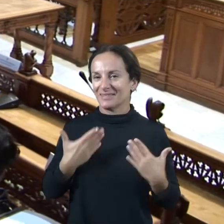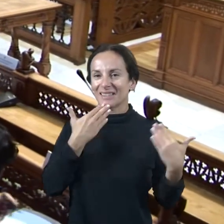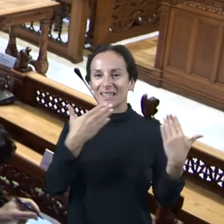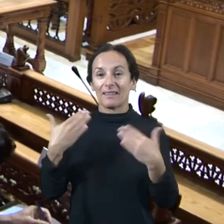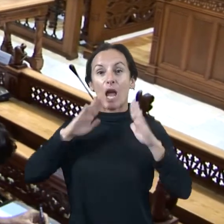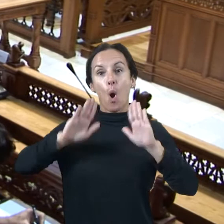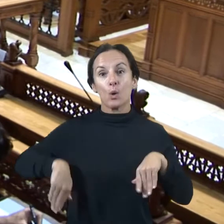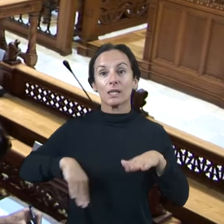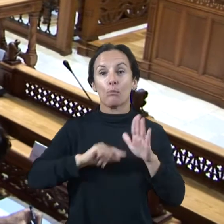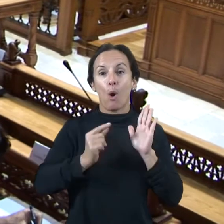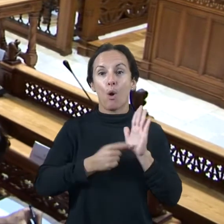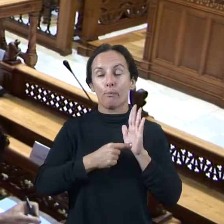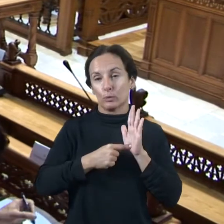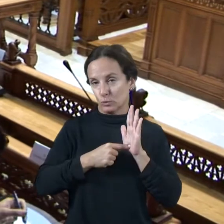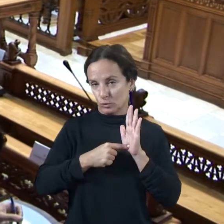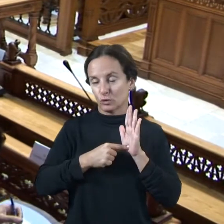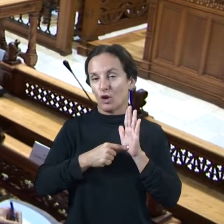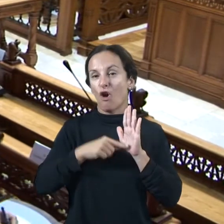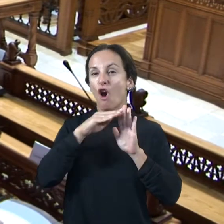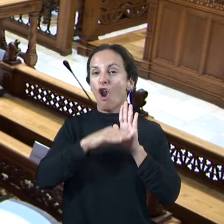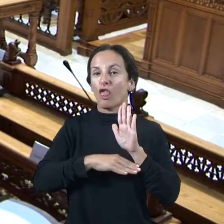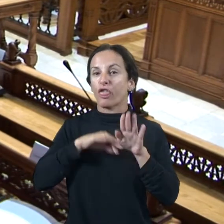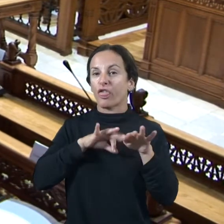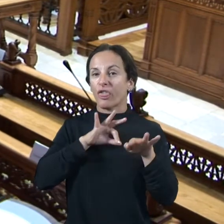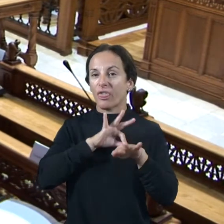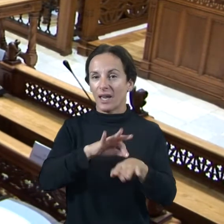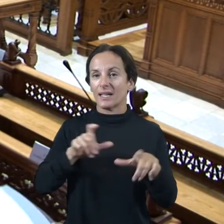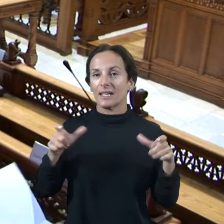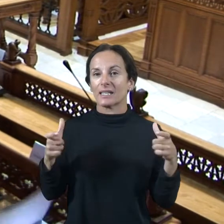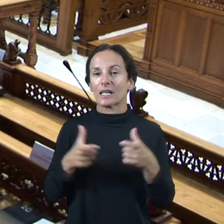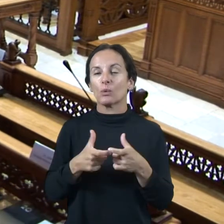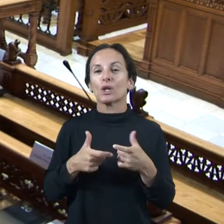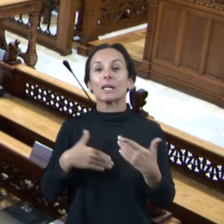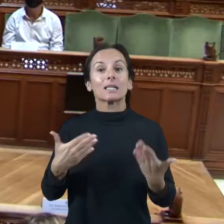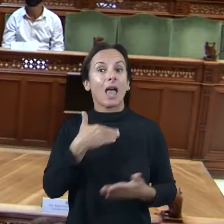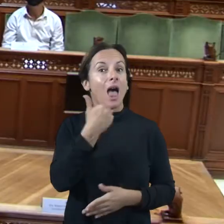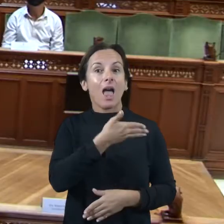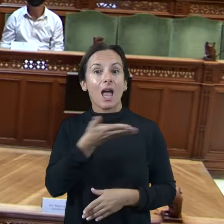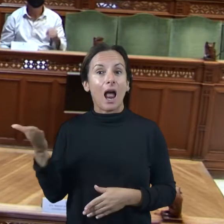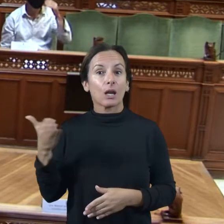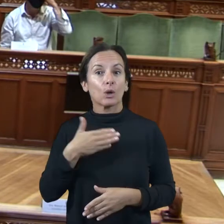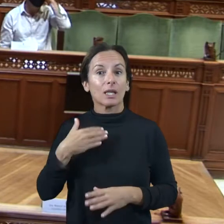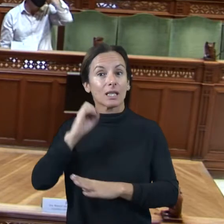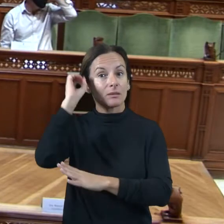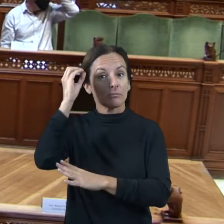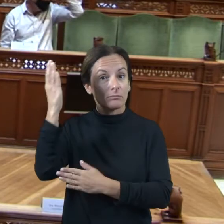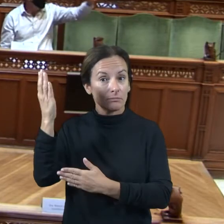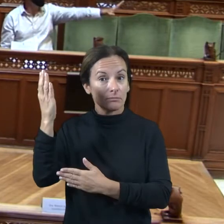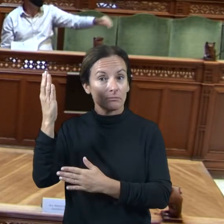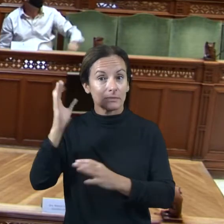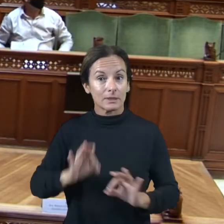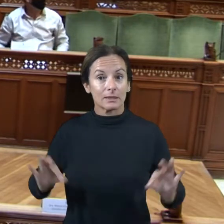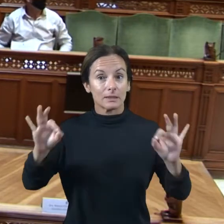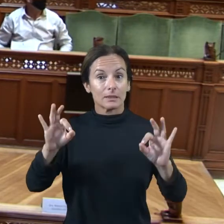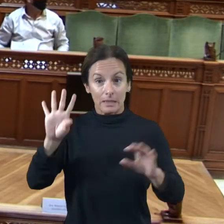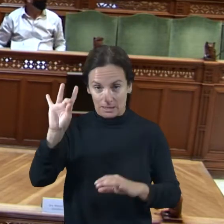al darrer punt de l'hora del dia que es torna a de paraula Qualsevol intervenció Carme? Passam